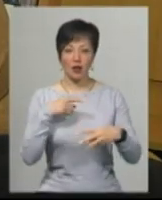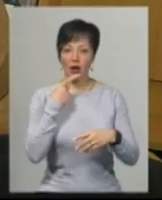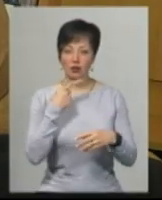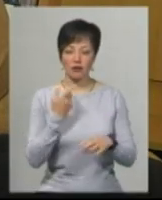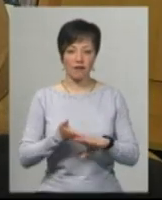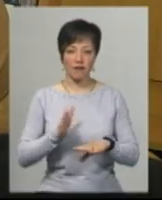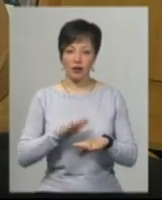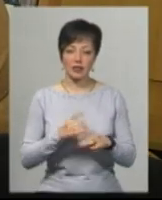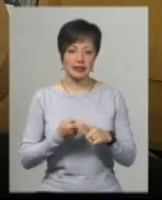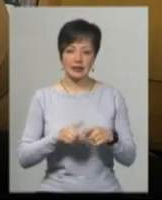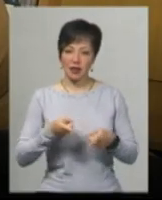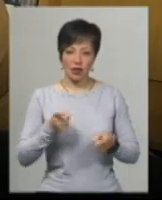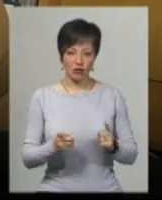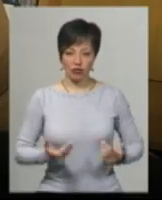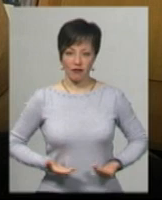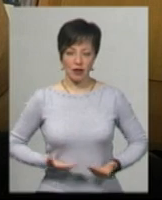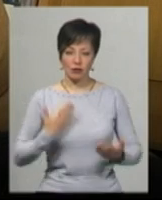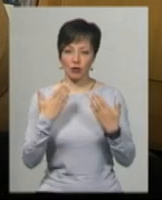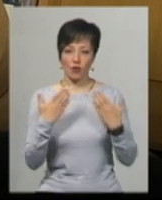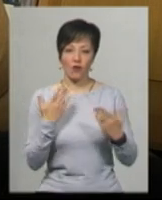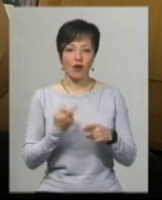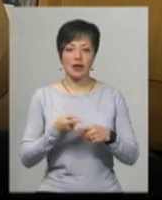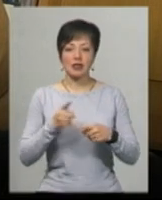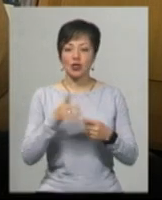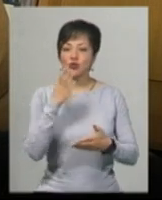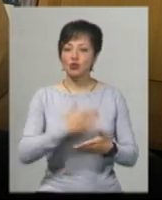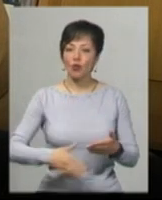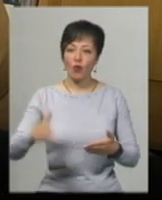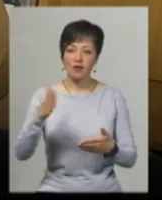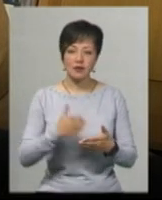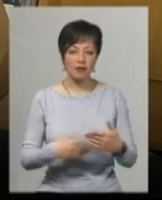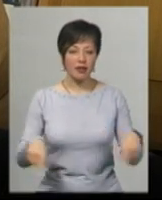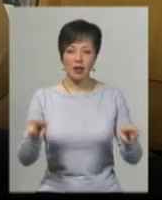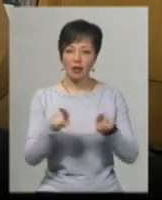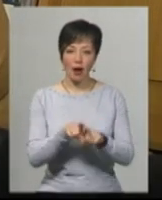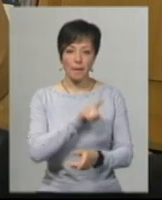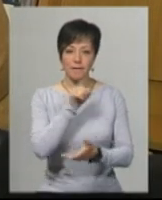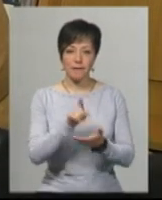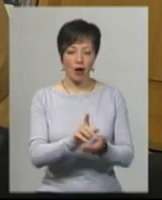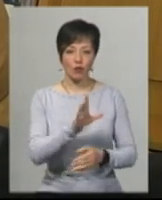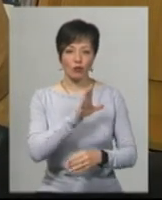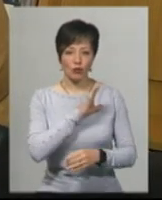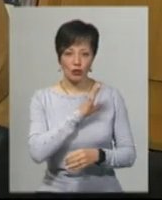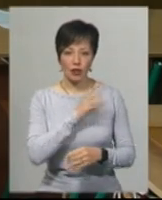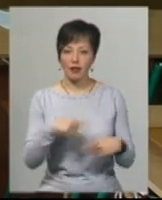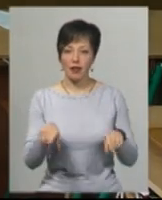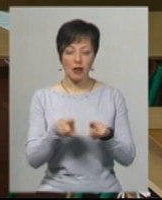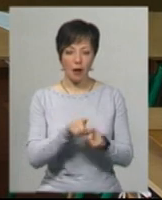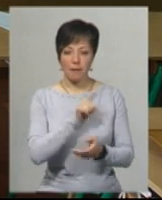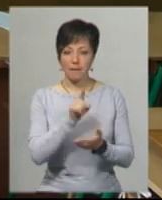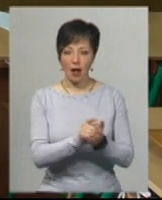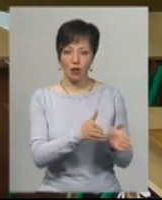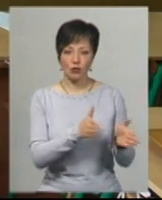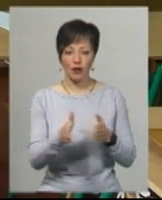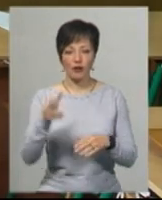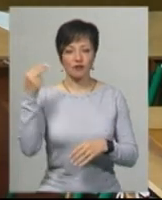Це не живе спілкування, це зовсім не так би мало бути, не так би ми мали готуватися. Учителька